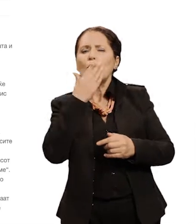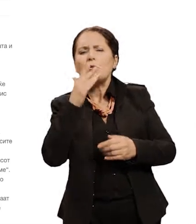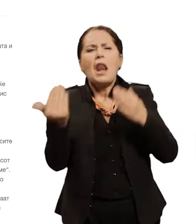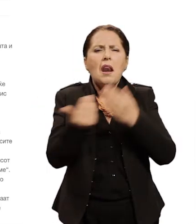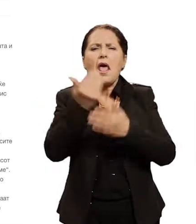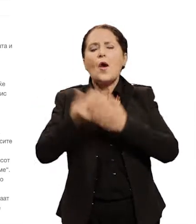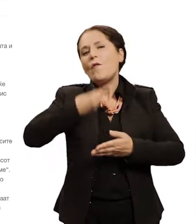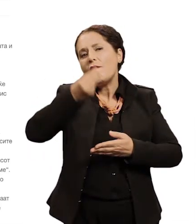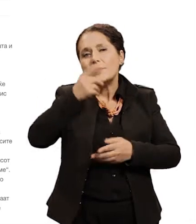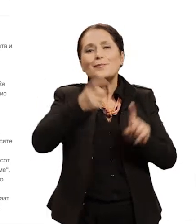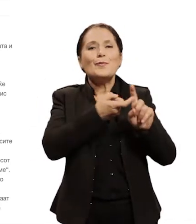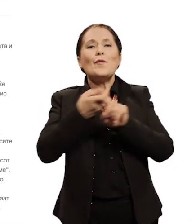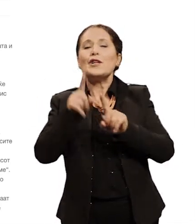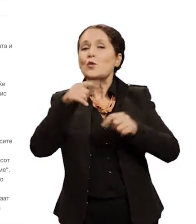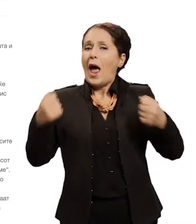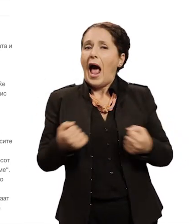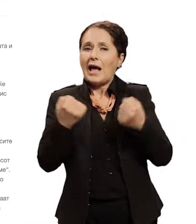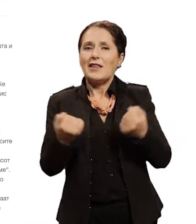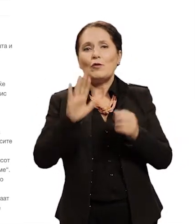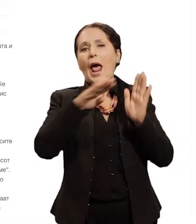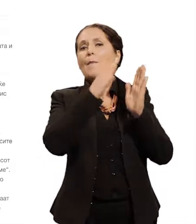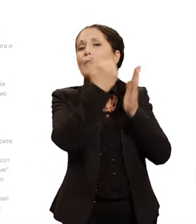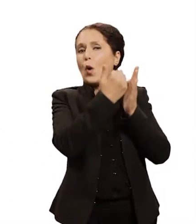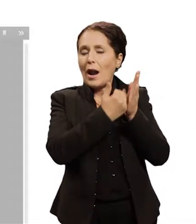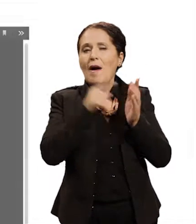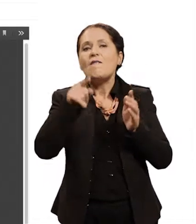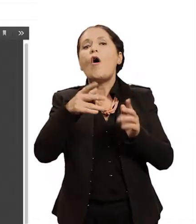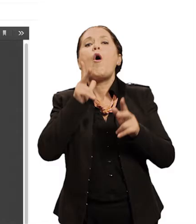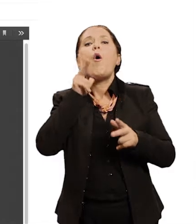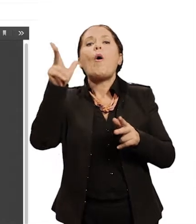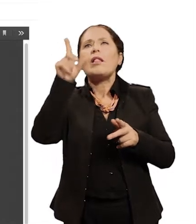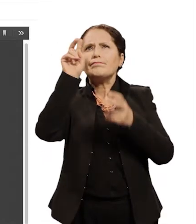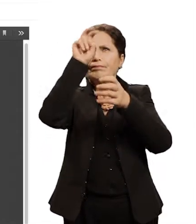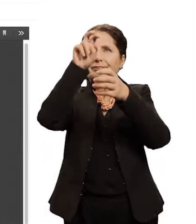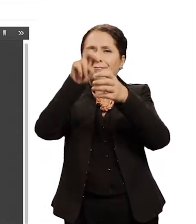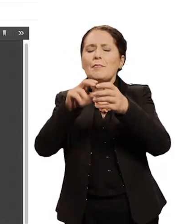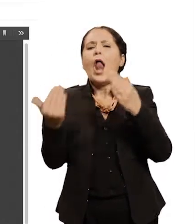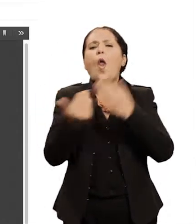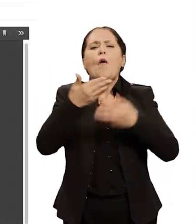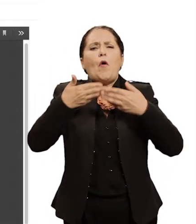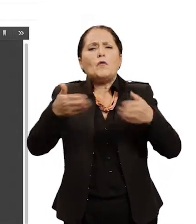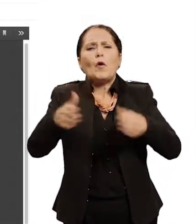Со калкулаторот на многу едноставен начин ја пресметувате сумата од секоја дадена опција.